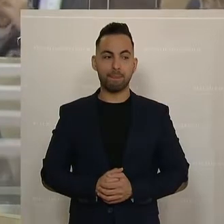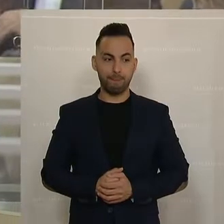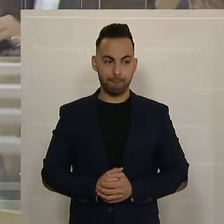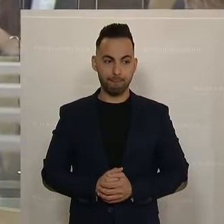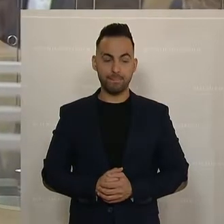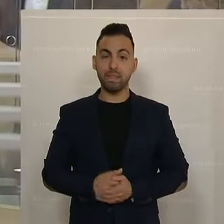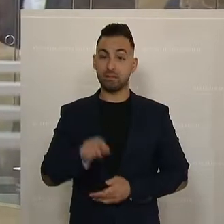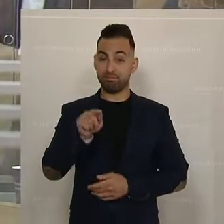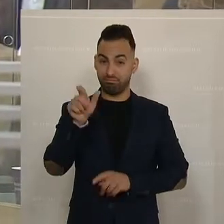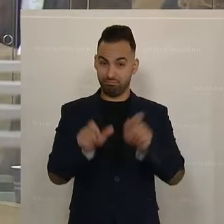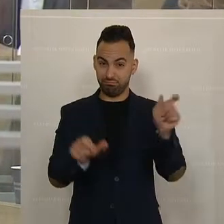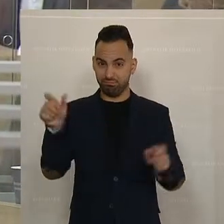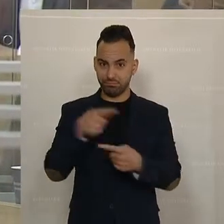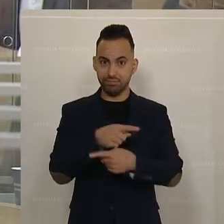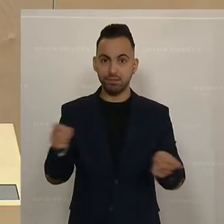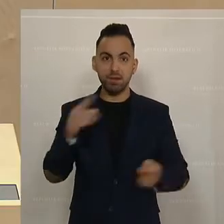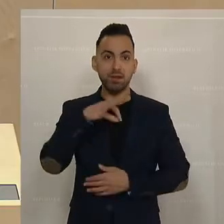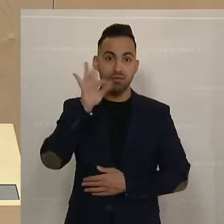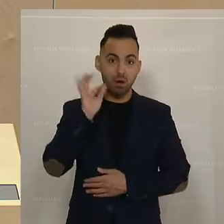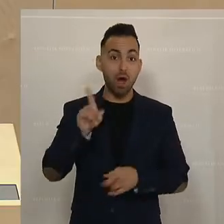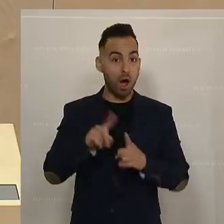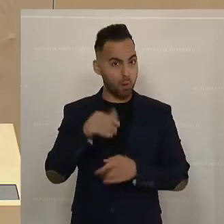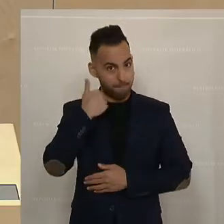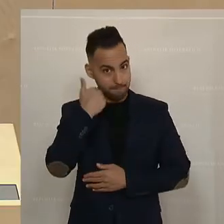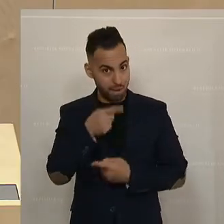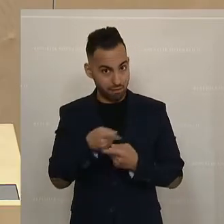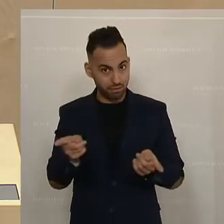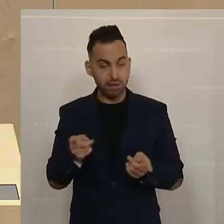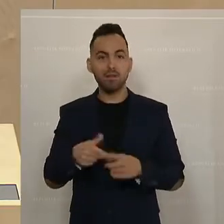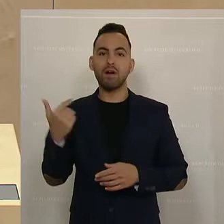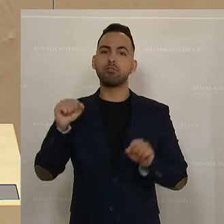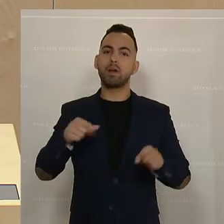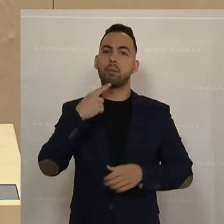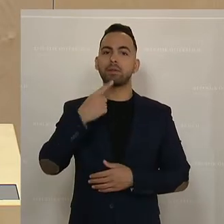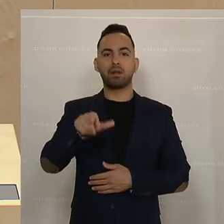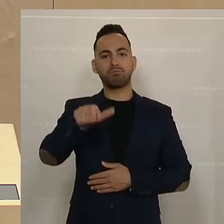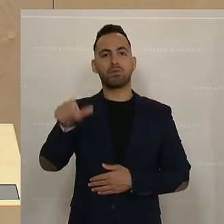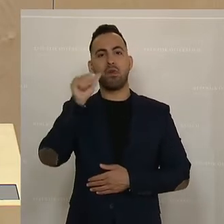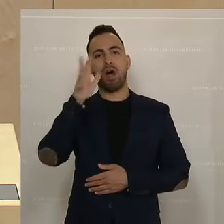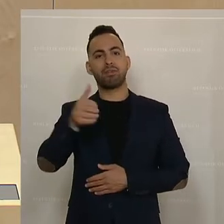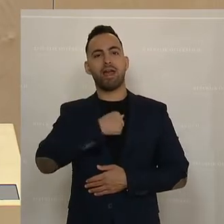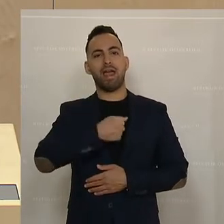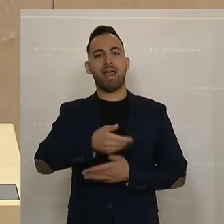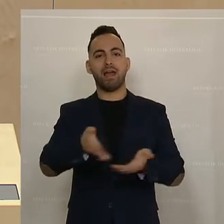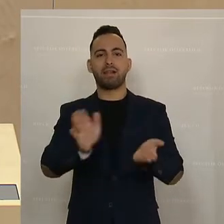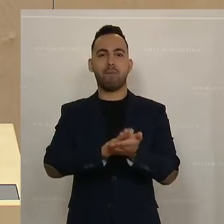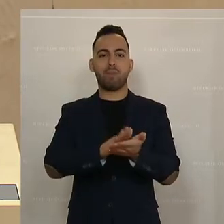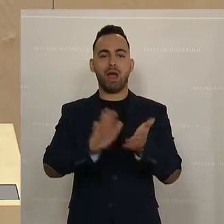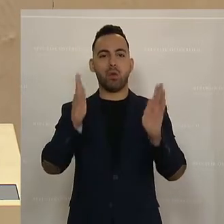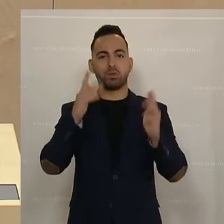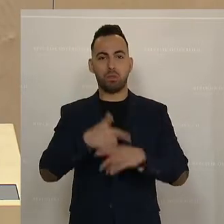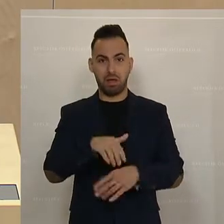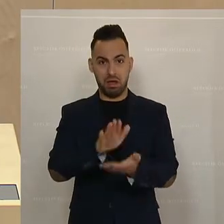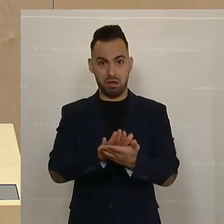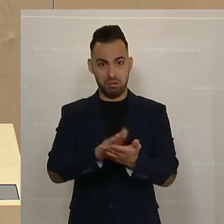Diese Frauen und auch die Männer, die dort arbeiten, wurden als Heldinnen und Helden des Alltags beklatscht, aber Applaus zahlt